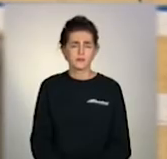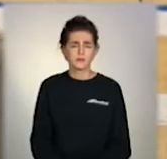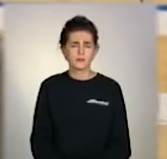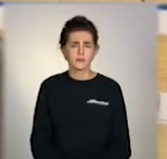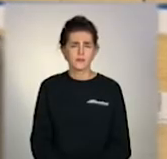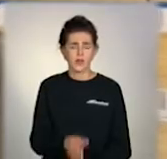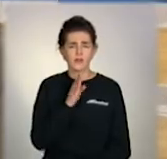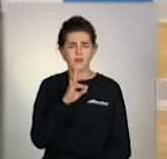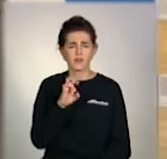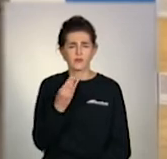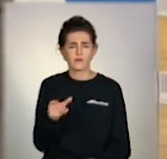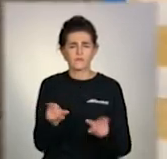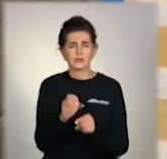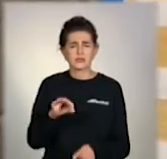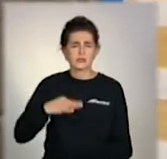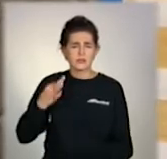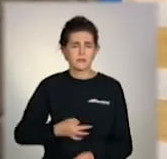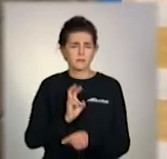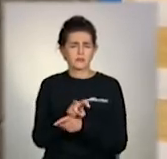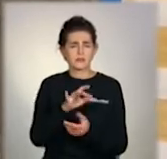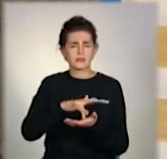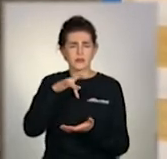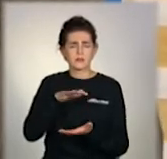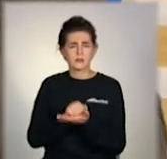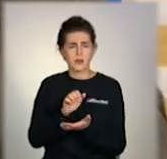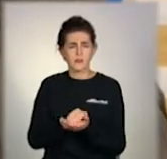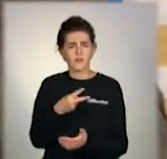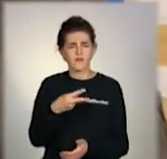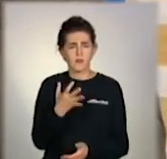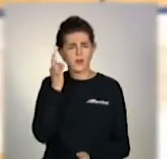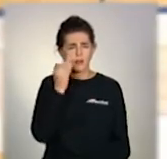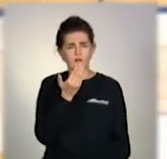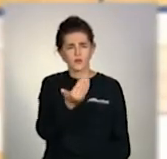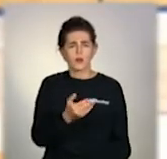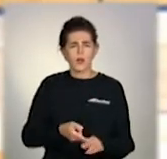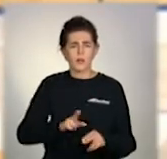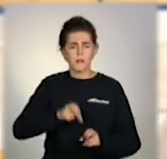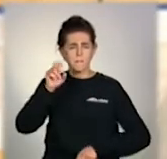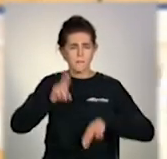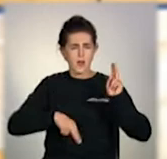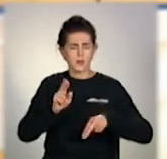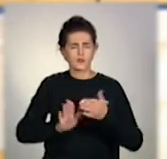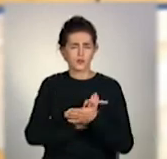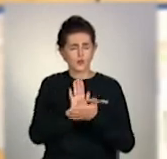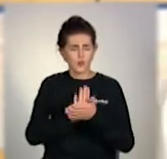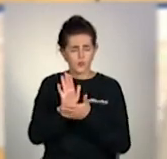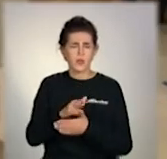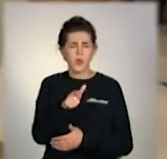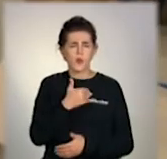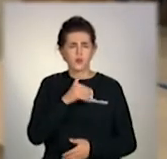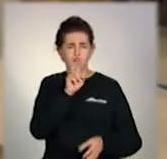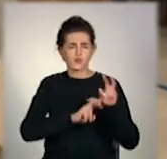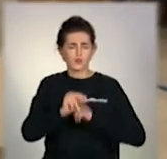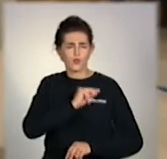Наталія прийшла з сином до центру зайнятості Ігорю, 25. Він за спеціальністю маляр штукатур. Знайти роботу вирішив